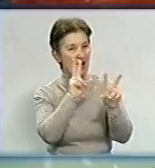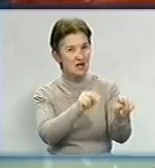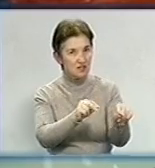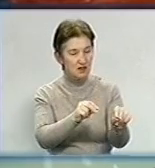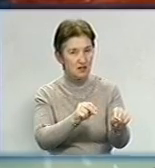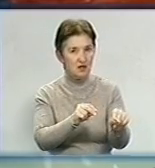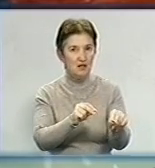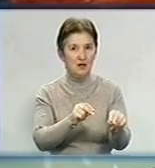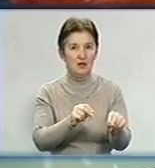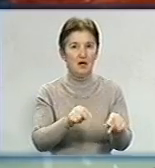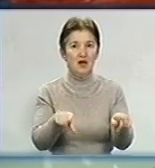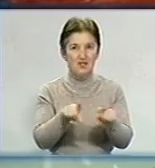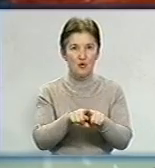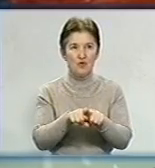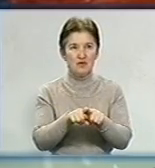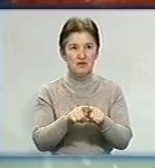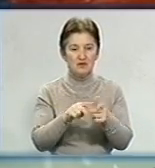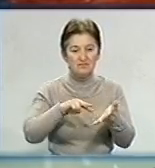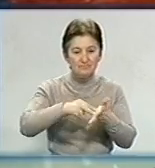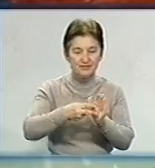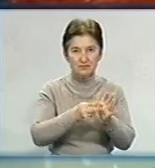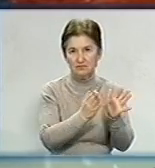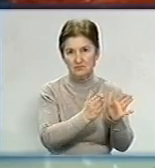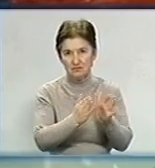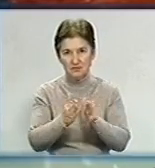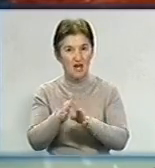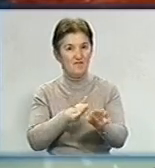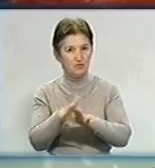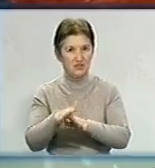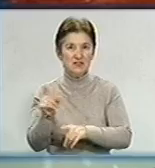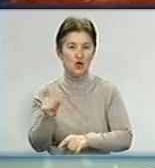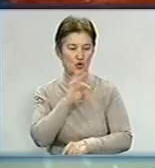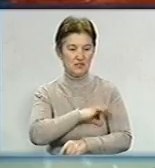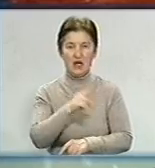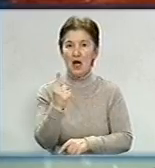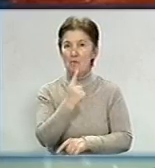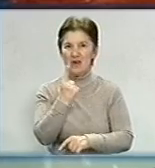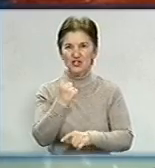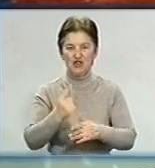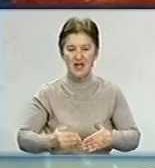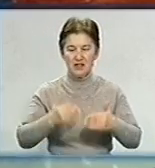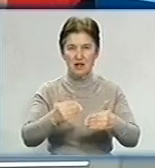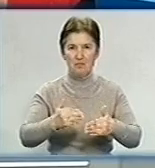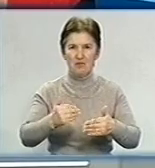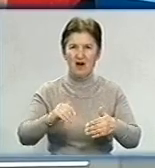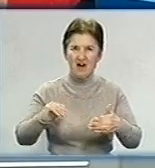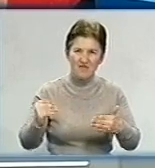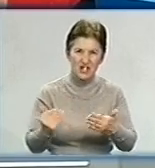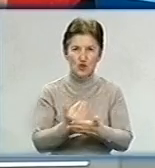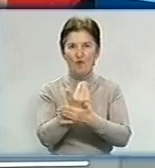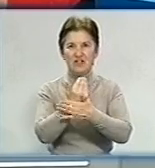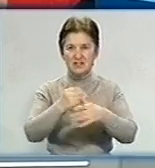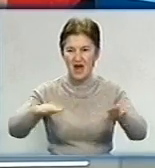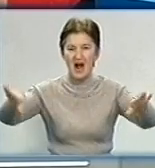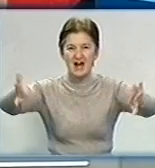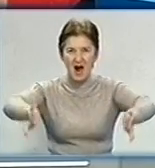механізм пропрацьовується. І наступним кроком це використання. Тобто, перший етап – відновлення роботи кар'єру. Я думаю, що в цьому році ми його